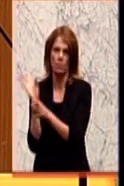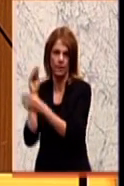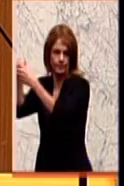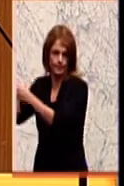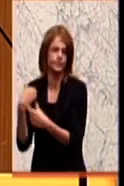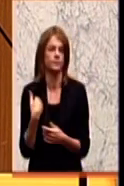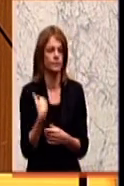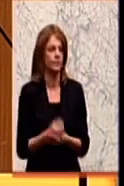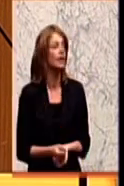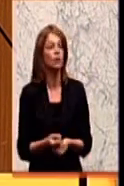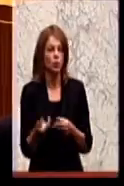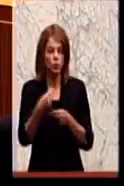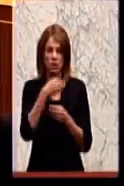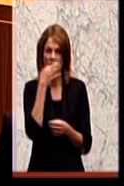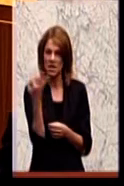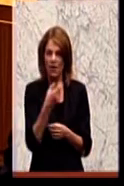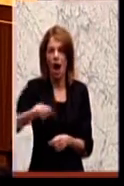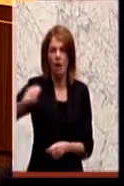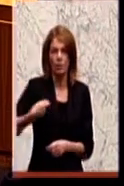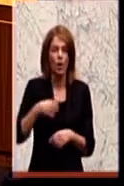Zusatzfrage, Herr Abgeordneter Josef Jury.